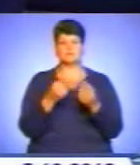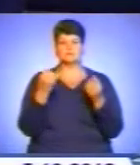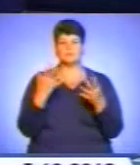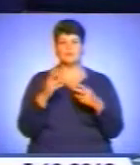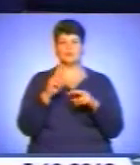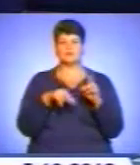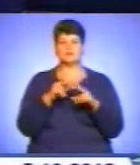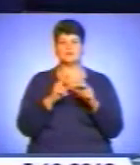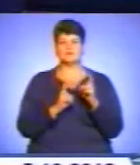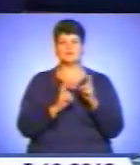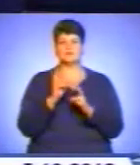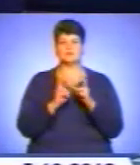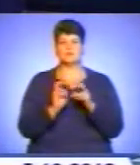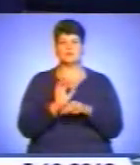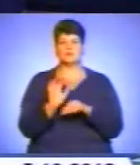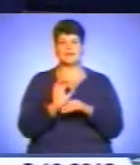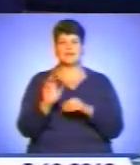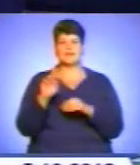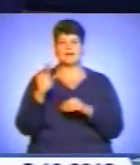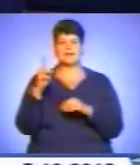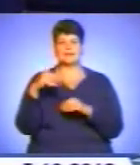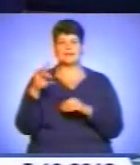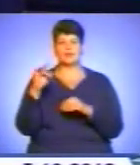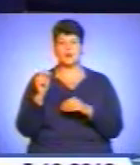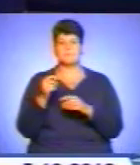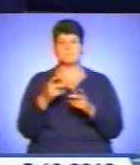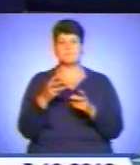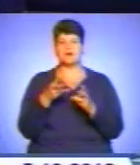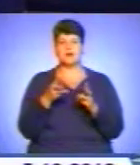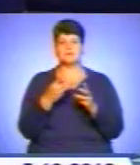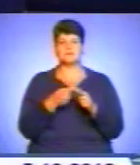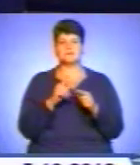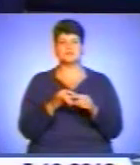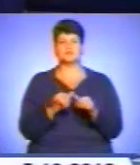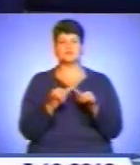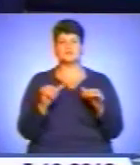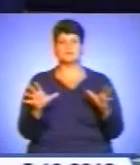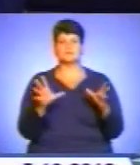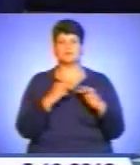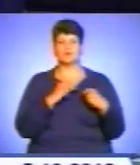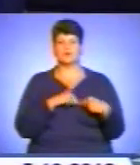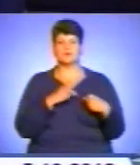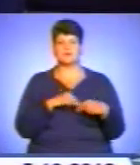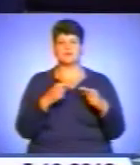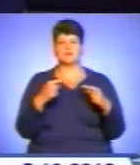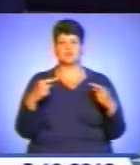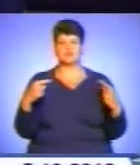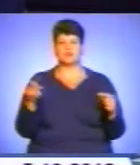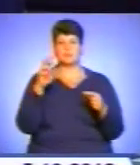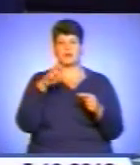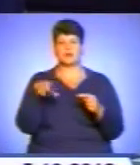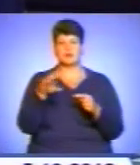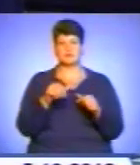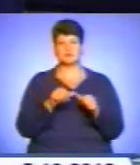заводу з вироблення ядерного палива. Для України це означає і розширення перспектив співробітництва з іншими країнами, зокрема